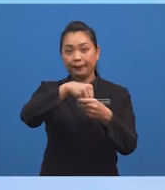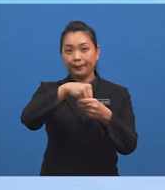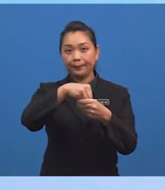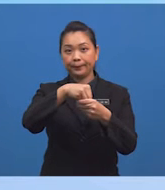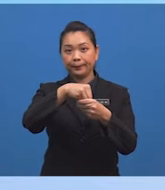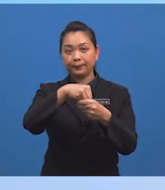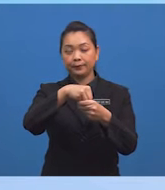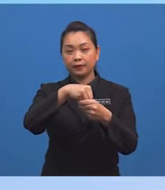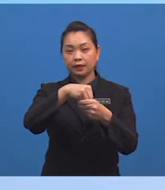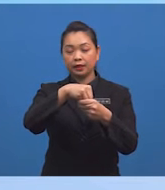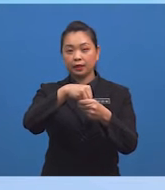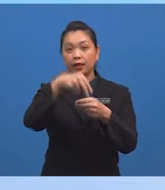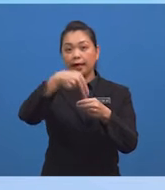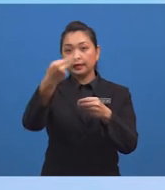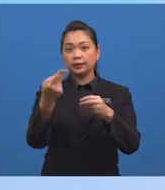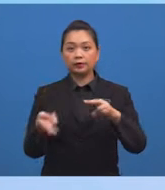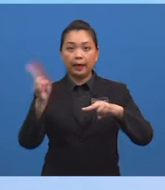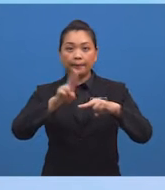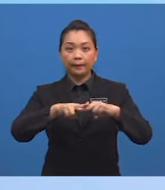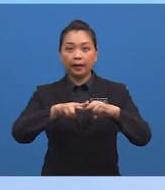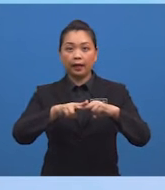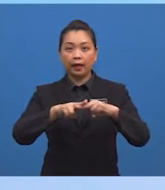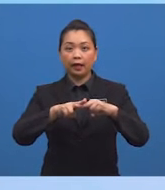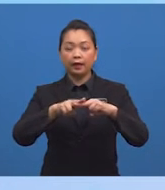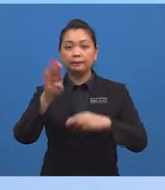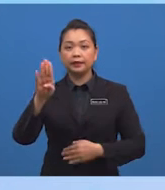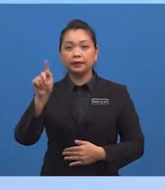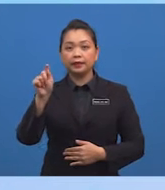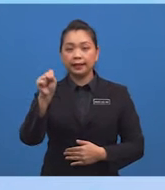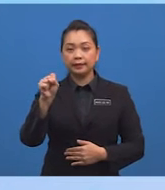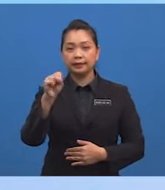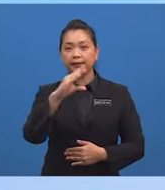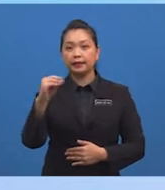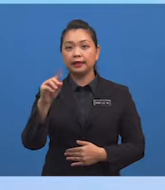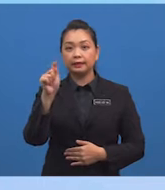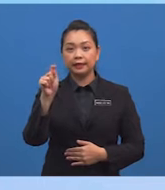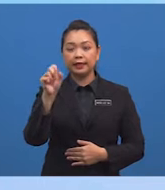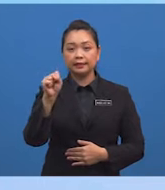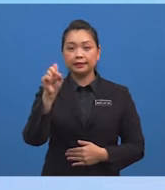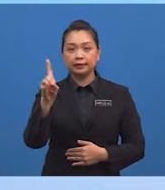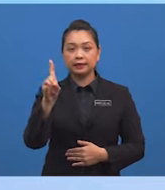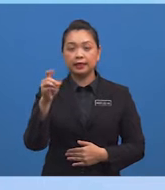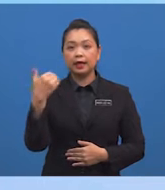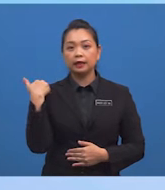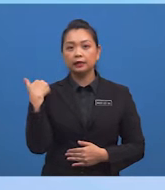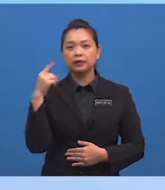Hasil tambah sudut BTS dan sudut TSD ialah